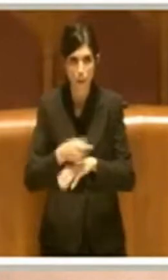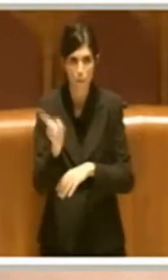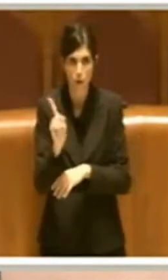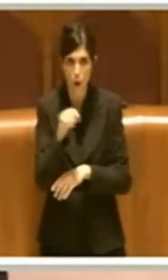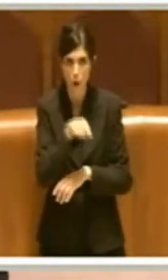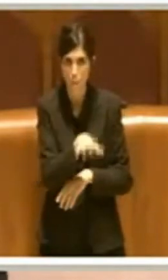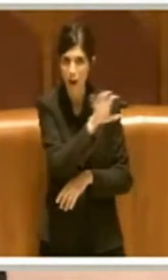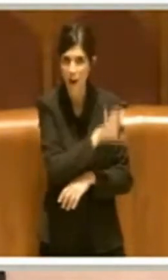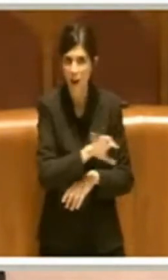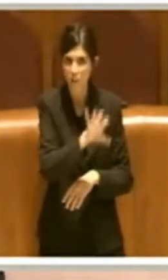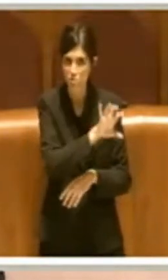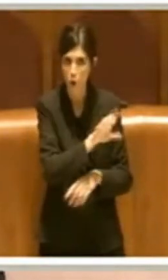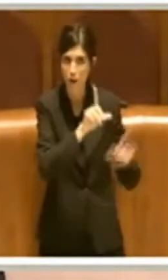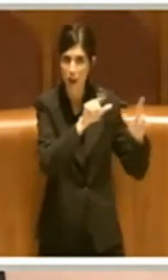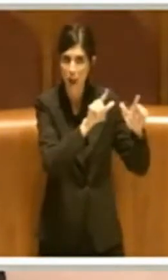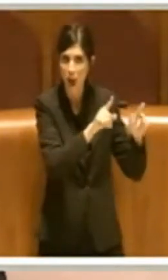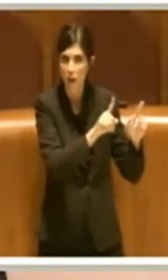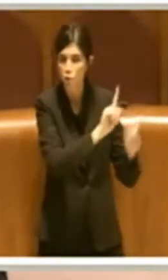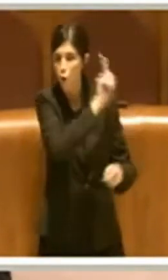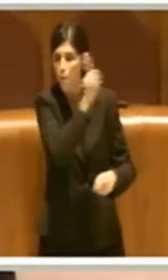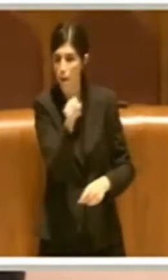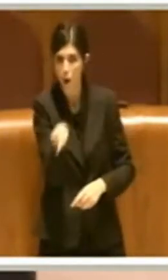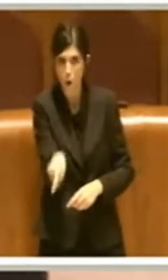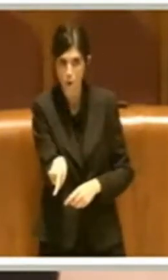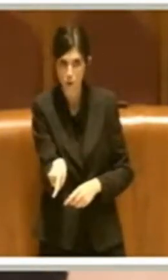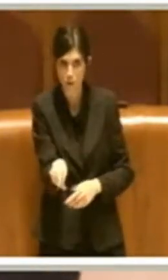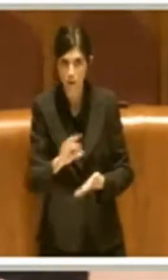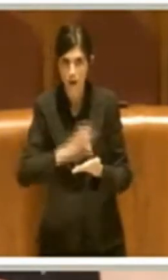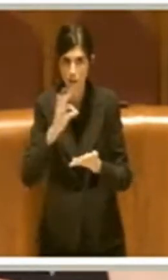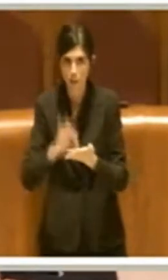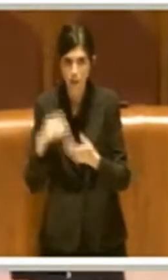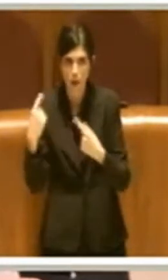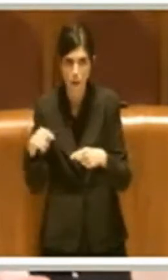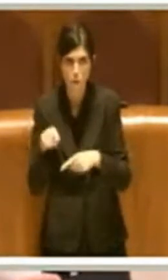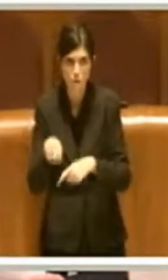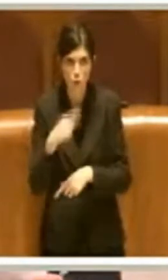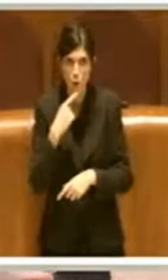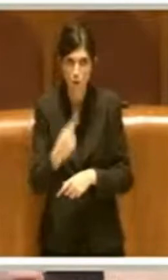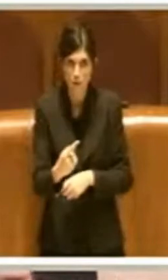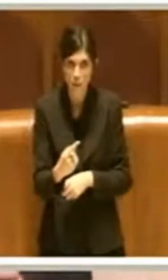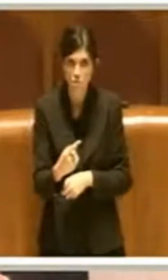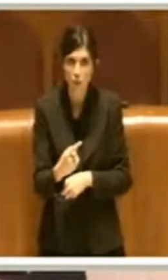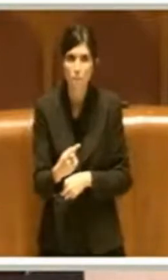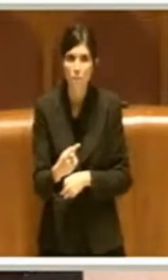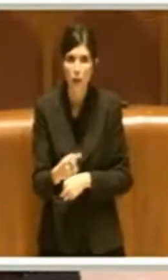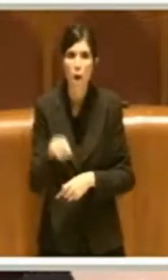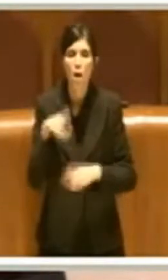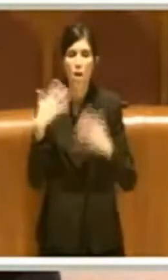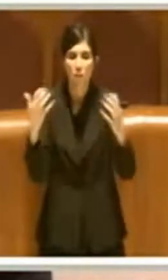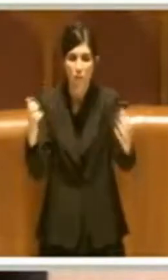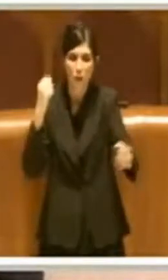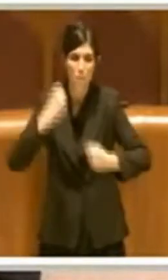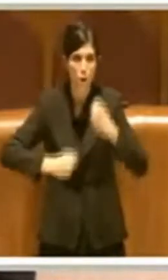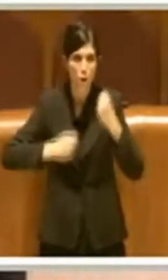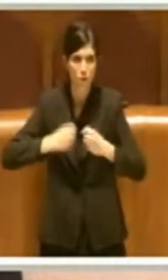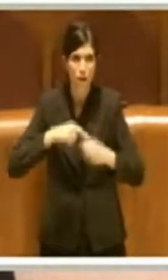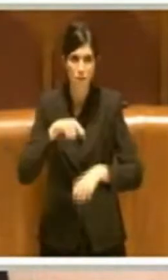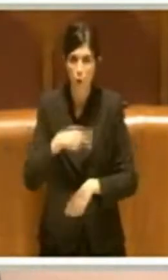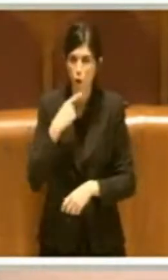chiesto di fare una delibera entro quella data. E' così, io vi sto dicendo la verità, non sapete